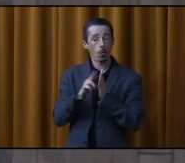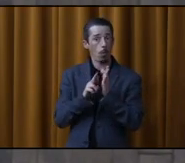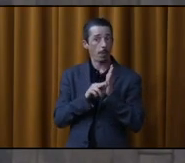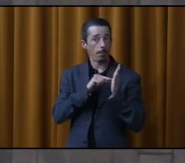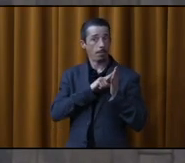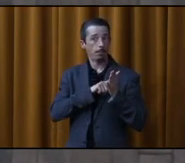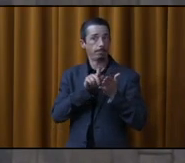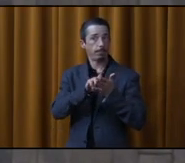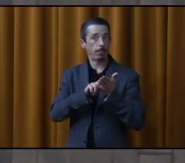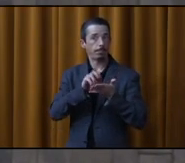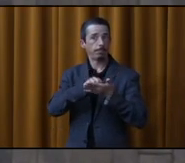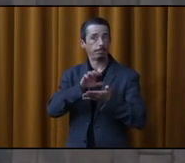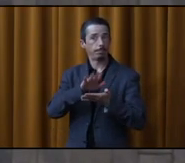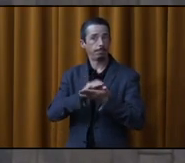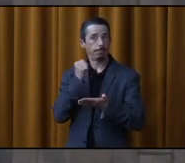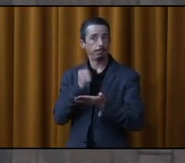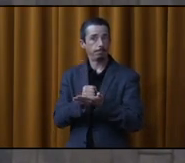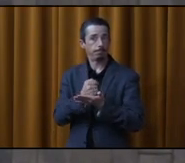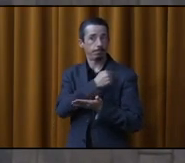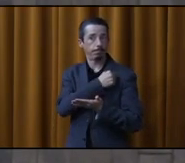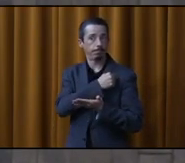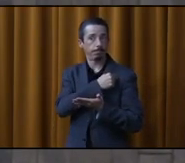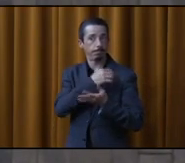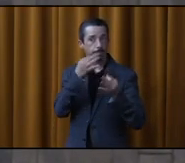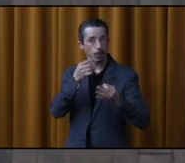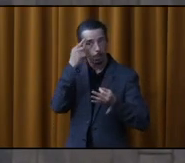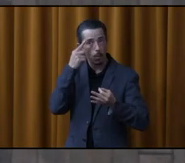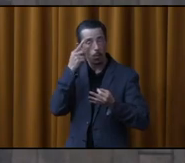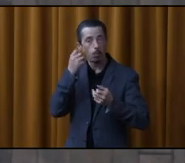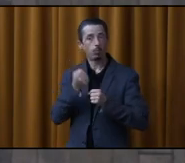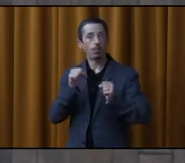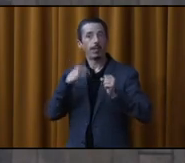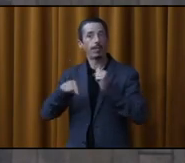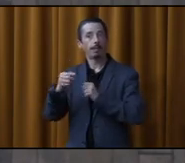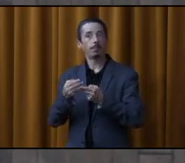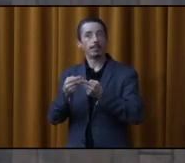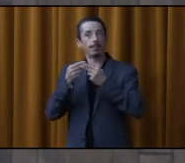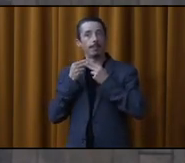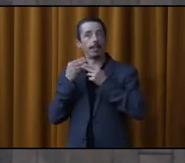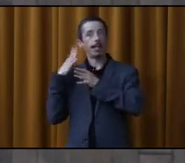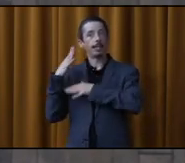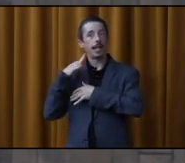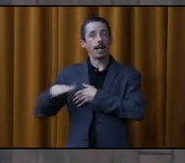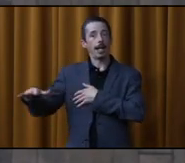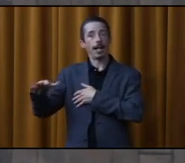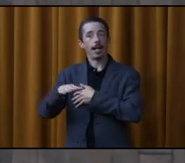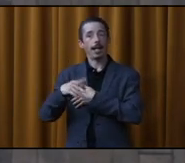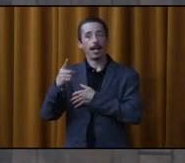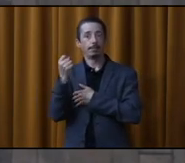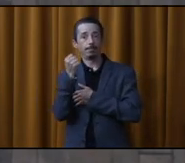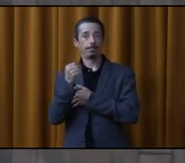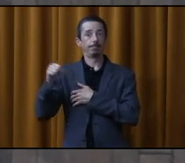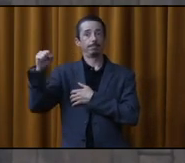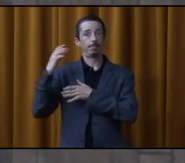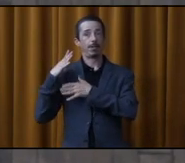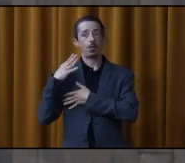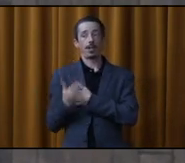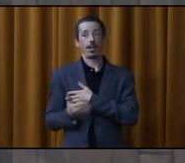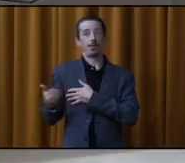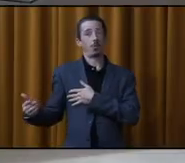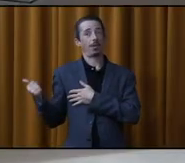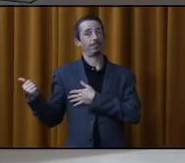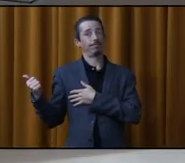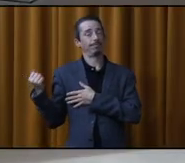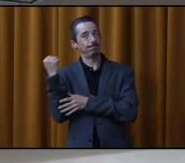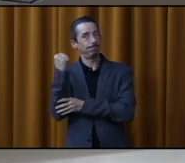législatifs qu s'est donnés pour être en mesure de sauver notre patrimoine. Mais vous avez un fervent du patrimoine à ma droite qui va se faire